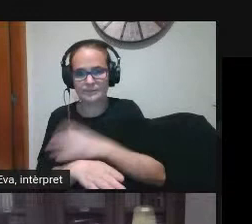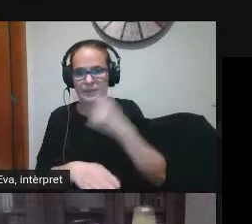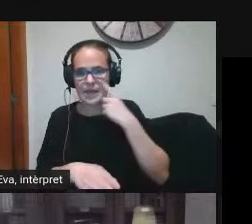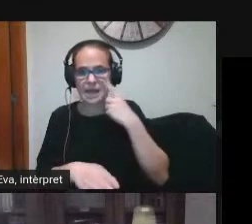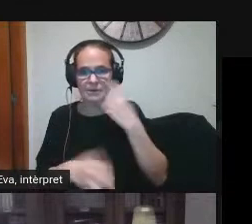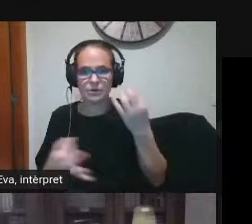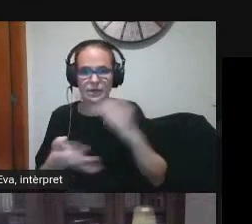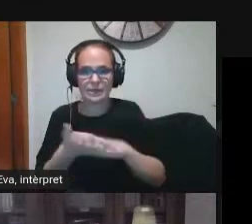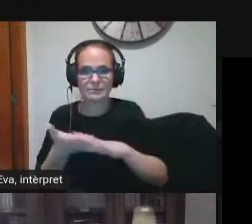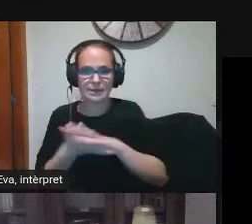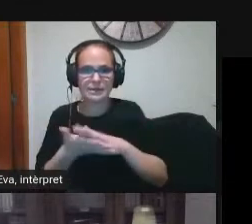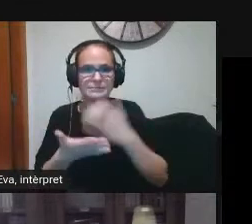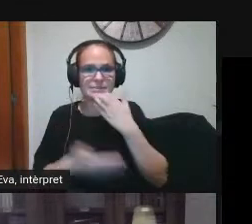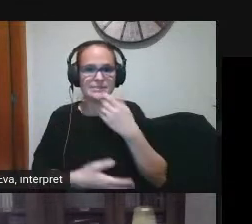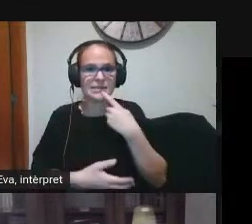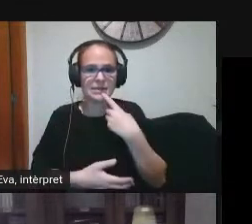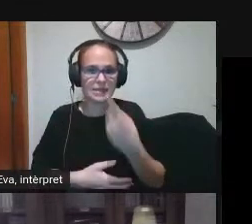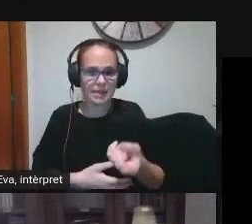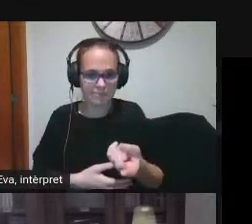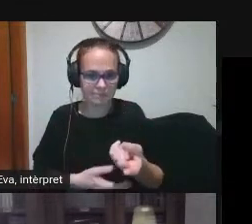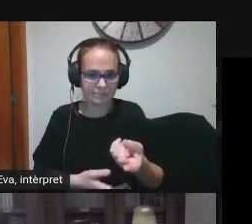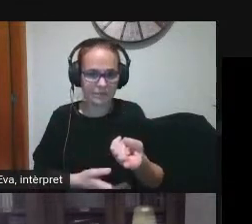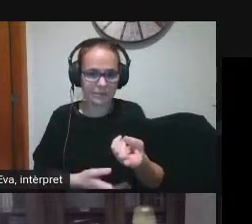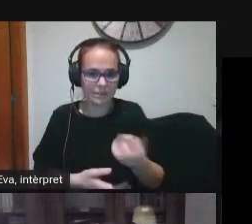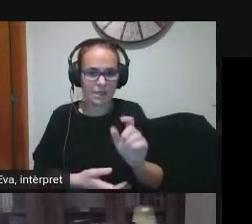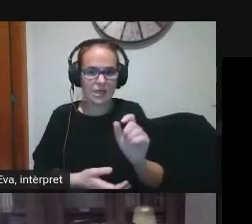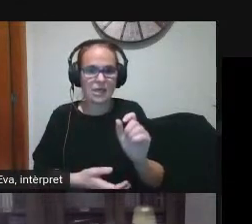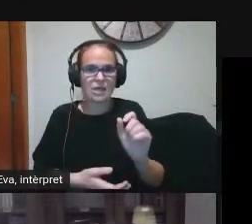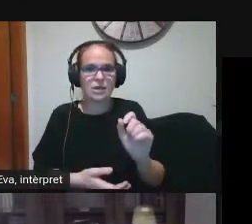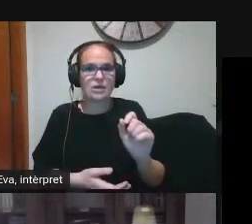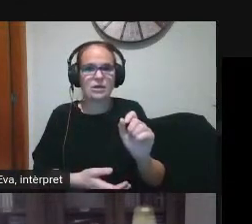parlem quan parlem de competència digital docent